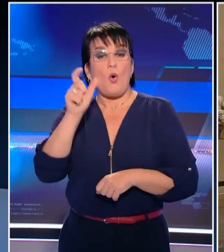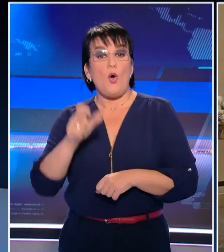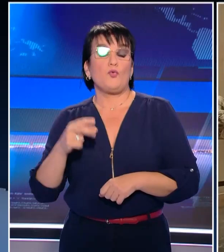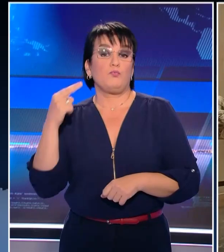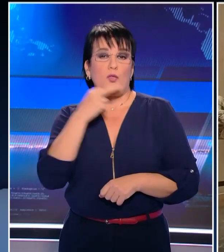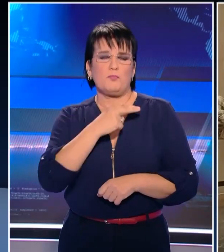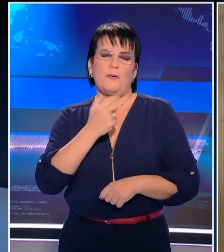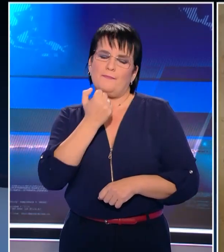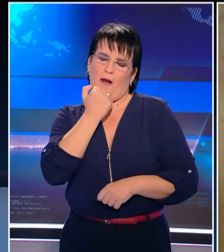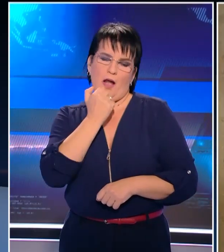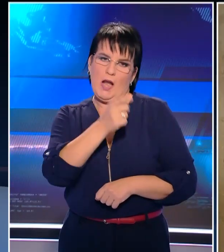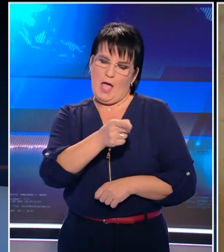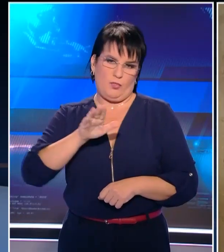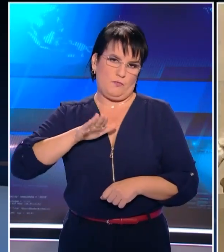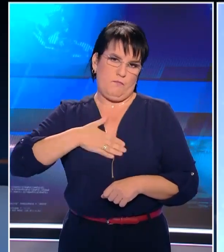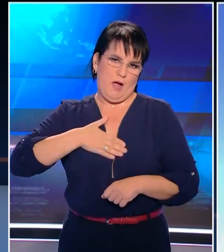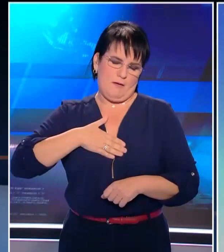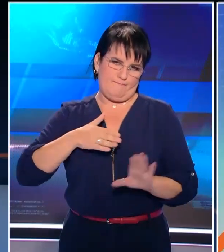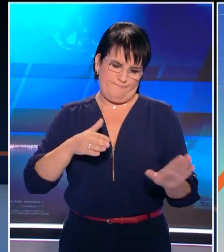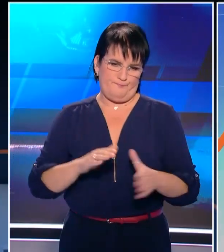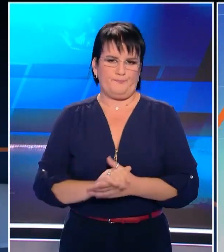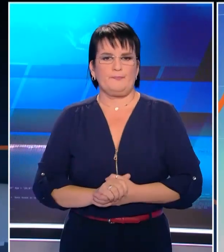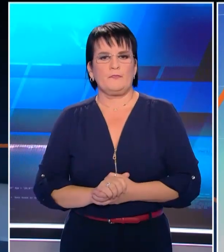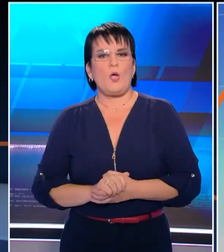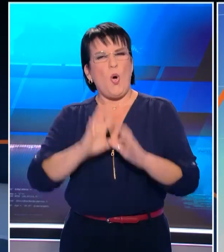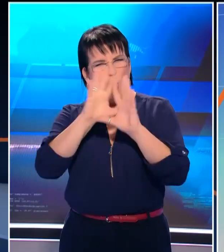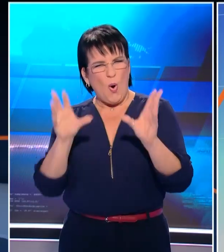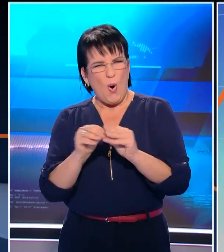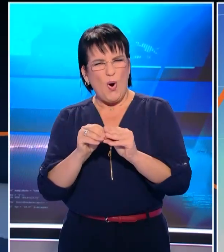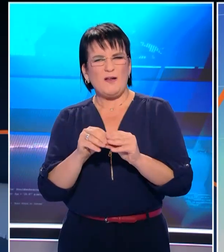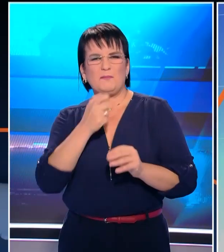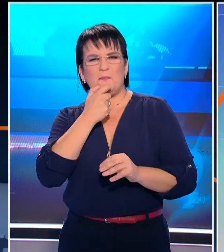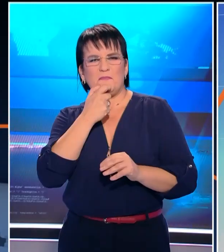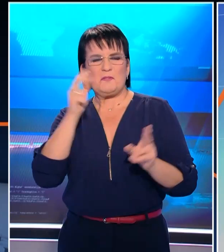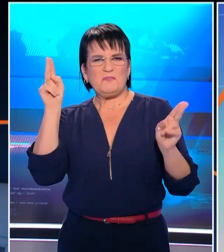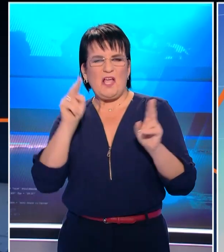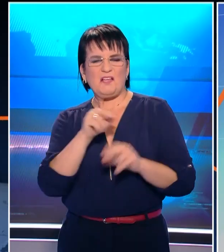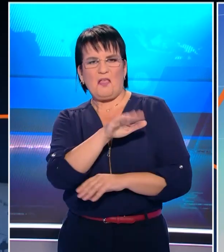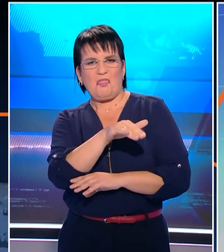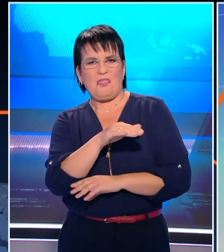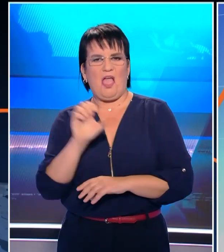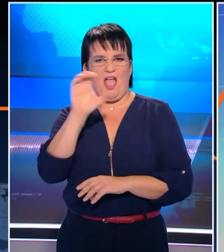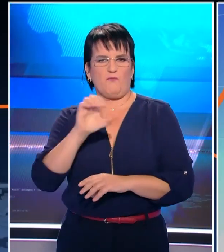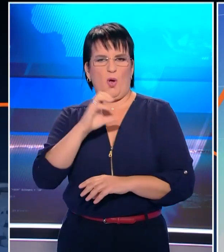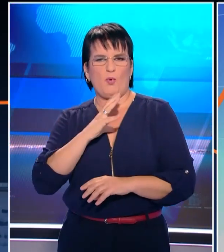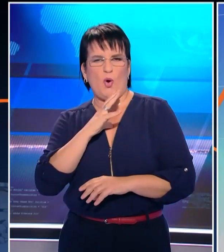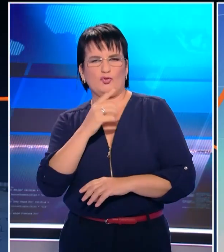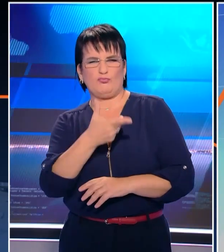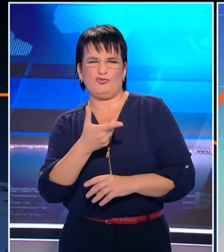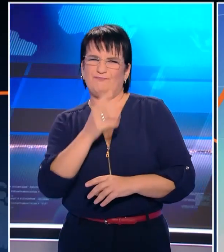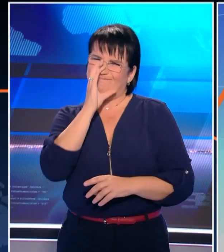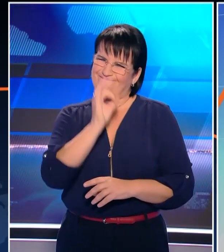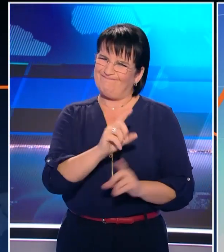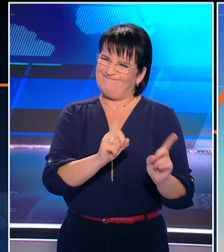ανούσιο διπλωματικό ατόπιμα και αυτόν κόλ. Τέτοιες ενέργειες μικραίνουν τη Βρετανία στα μάτια της Ευρώπης και του κόσμου. Δεν θα ήταν